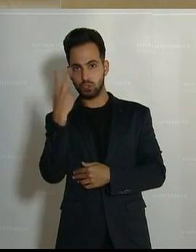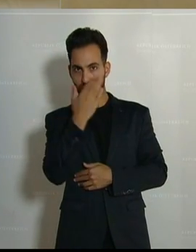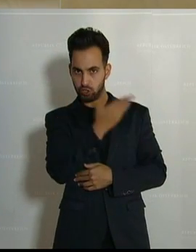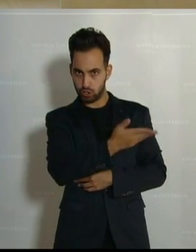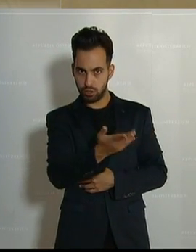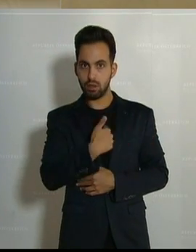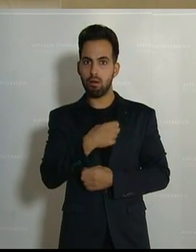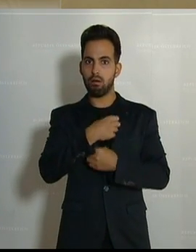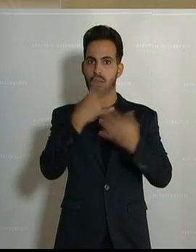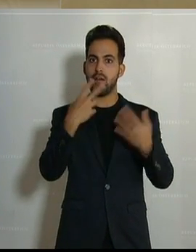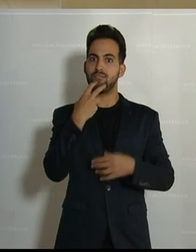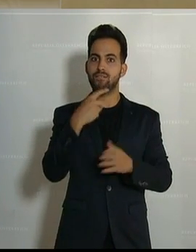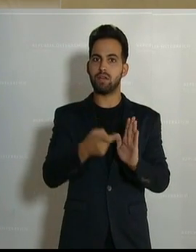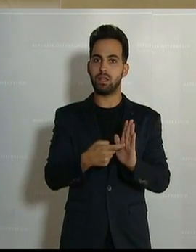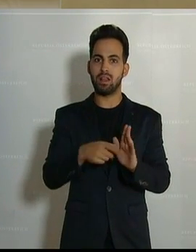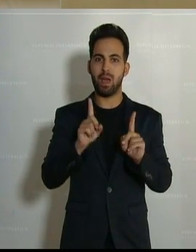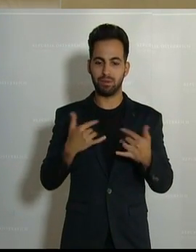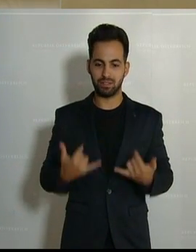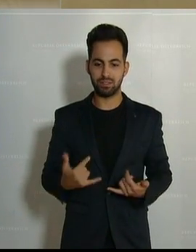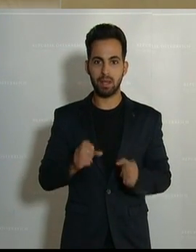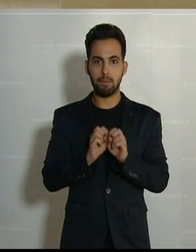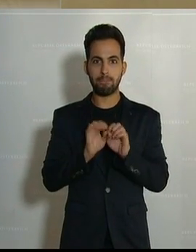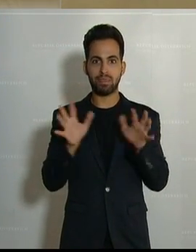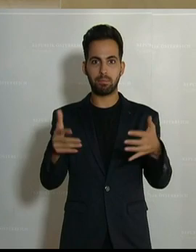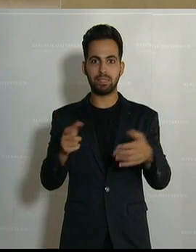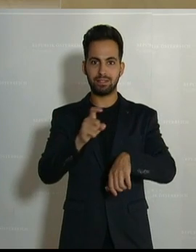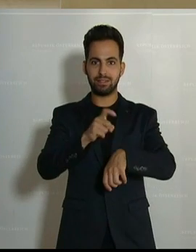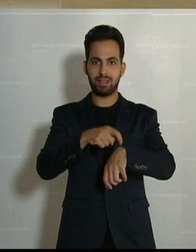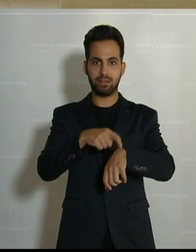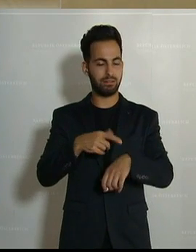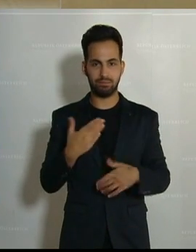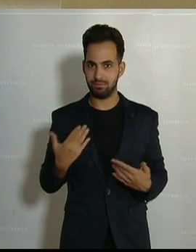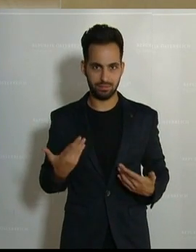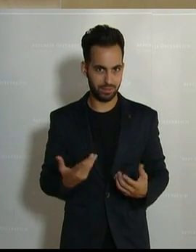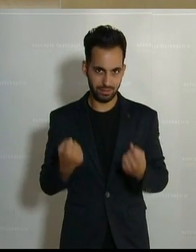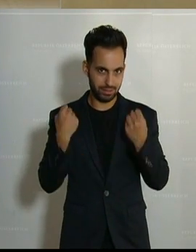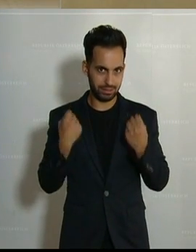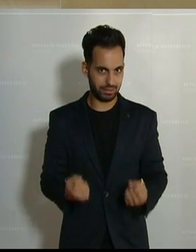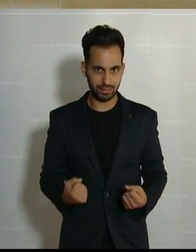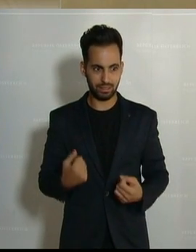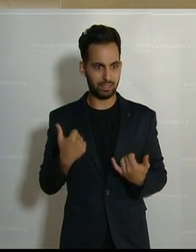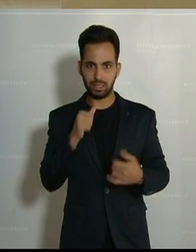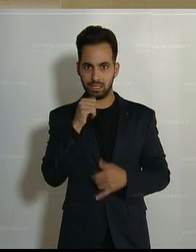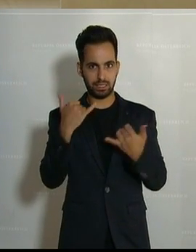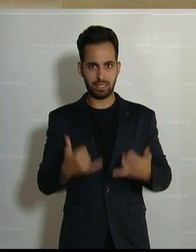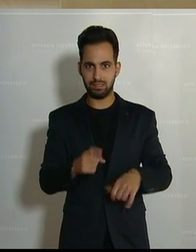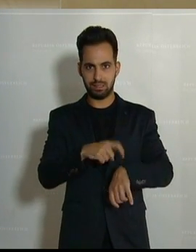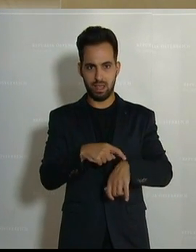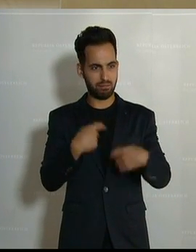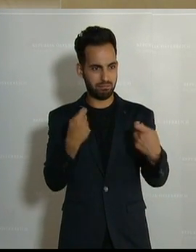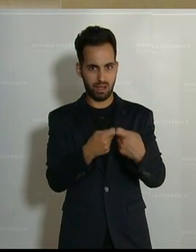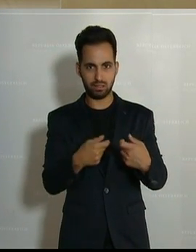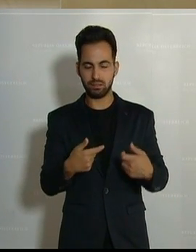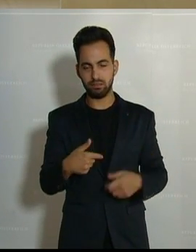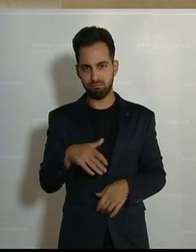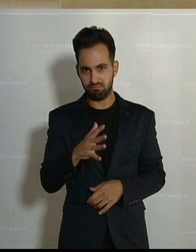haben wollen, aber zur Zeit der Pandemie ist das mit Sicherheit nicht die Zeit und absolut fehl am Platz.